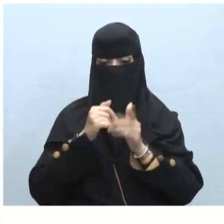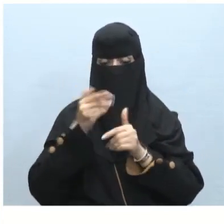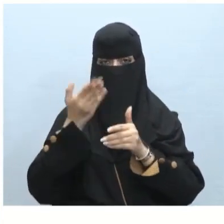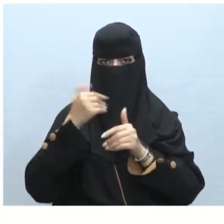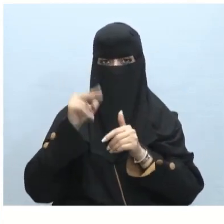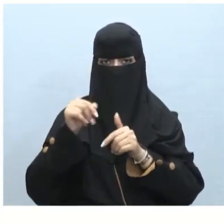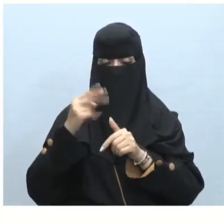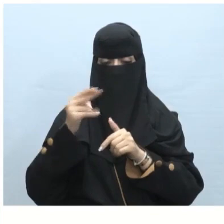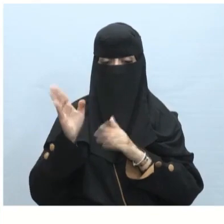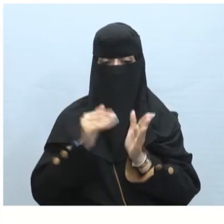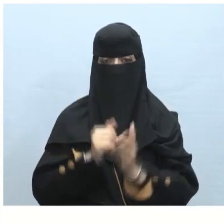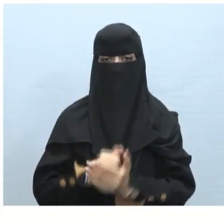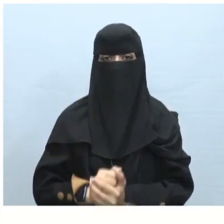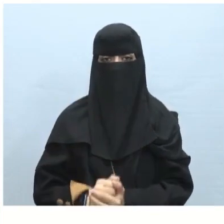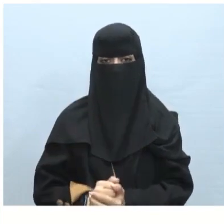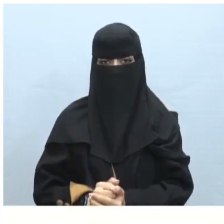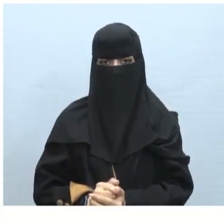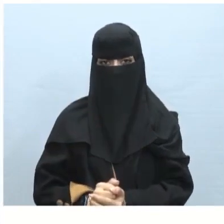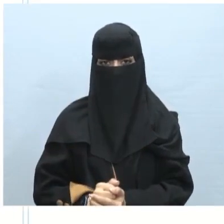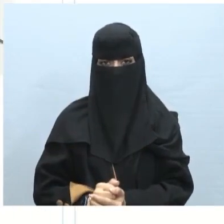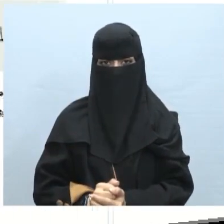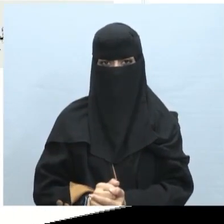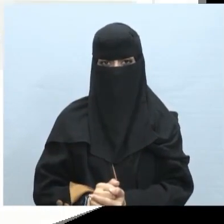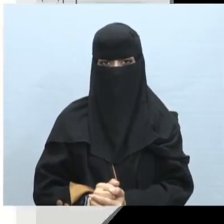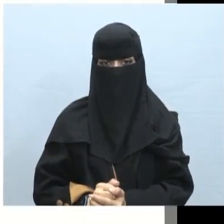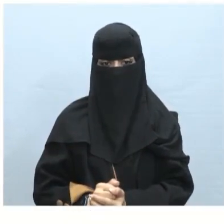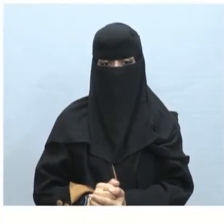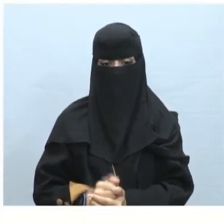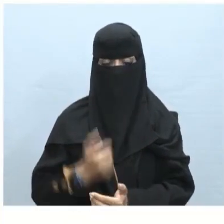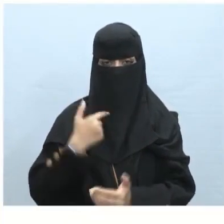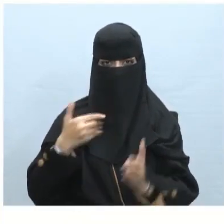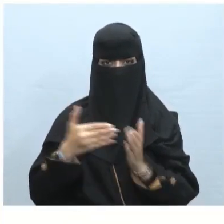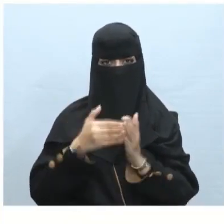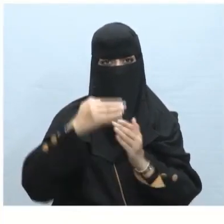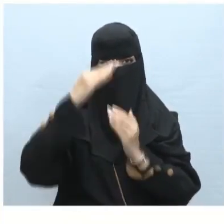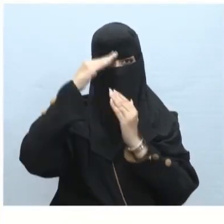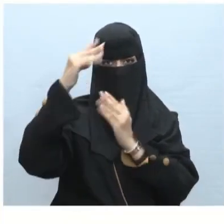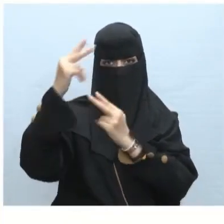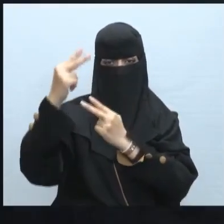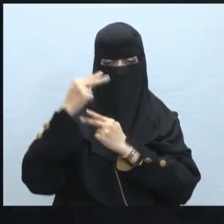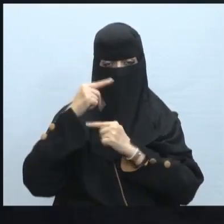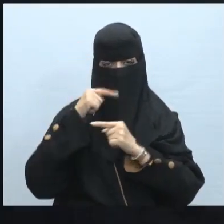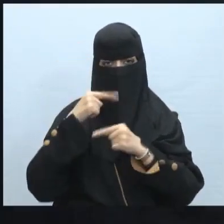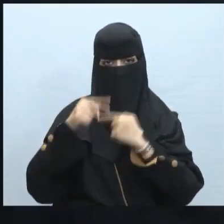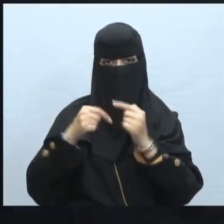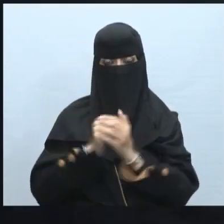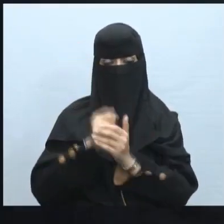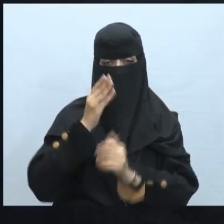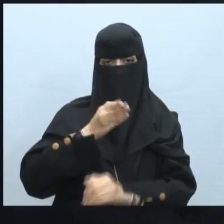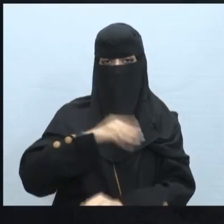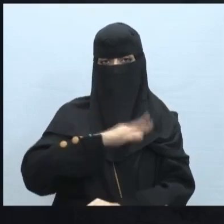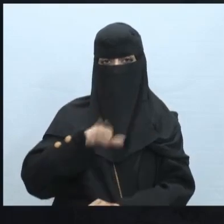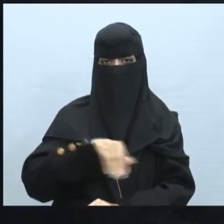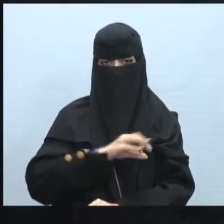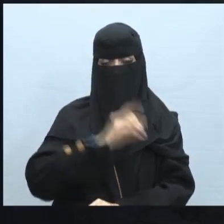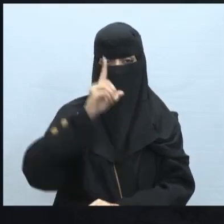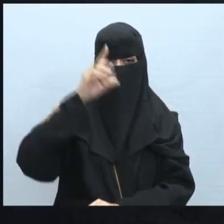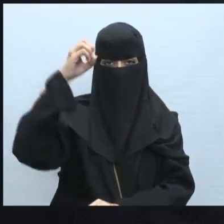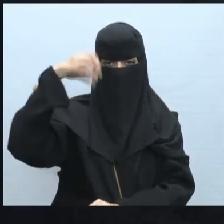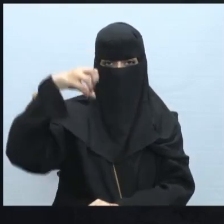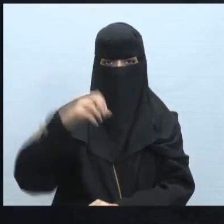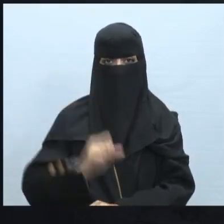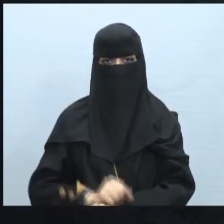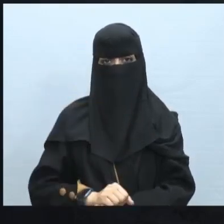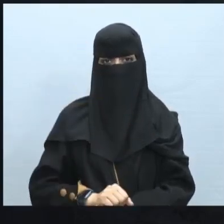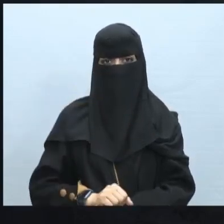وتحرير رسم SmartArt شكرا لكم على حسن الاستماع والمتابعة السلام عليكم ورحمة الله